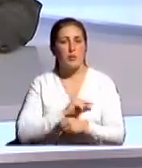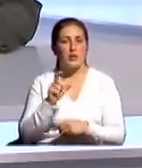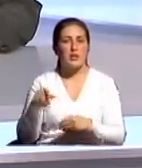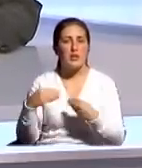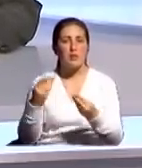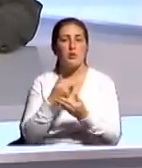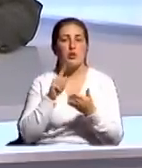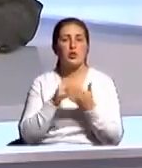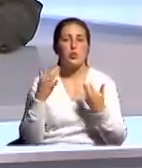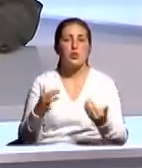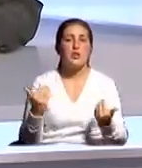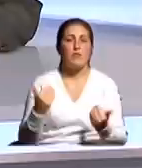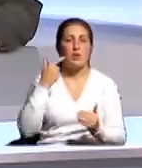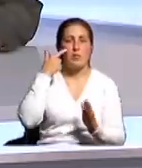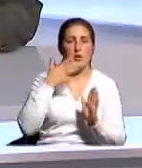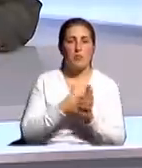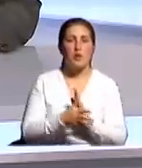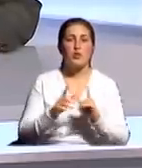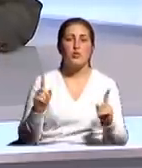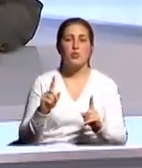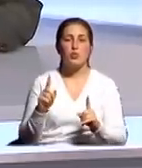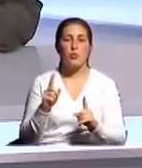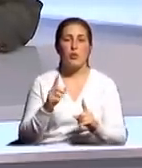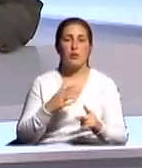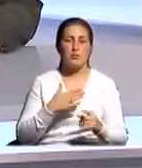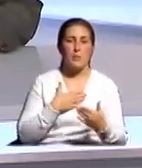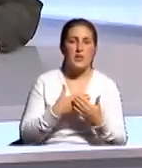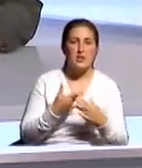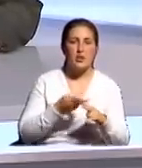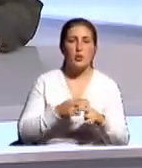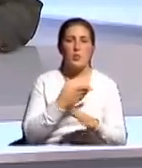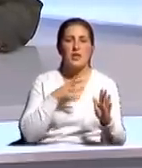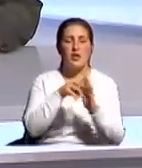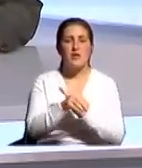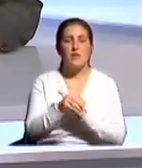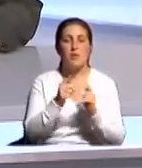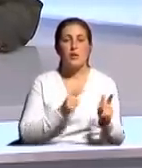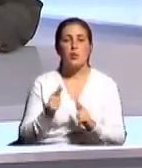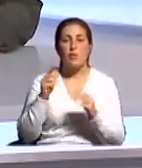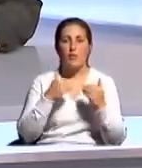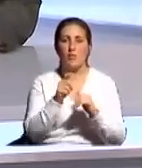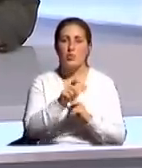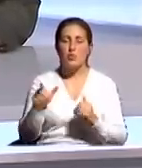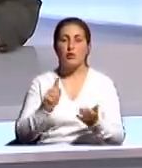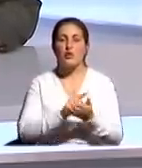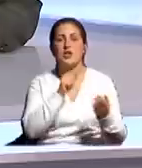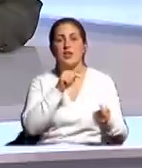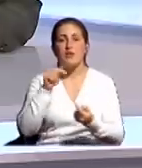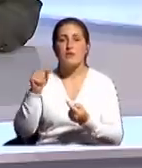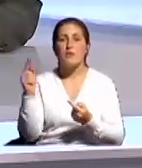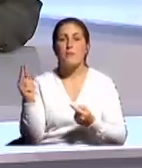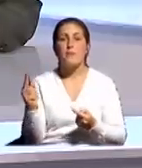сегодня понимать, что компетенции, которые мы закладываем в подготовку выпускников, они должны соответствовать